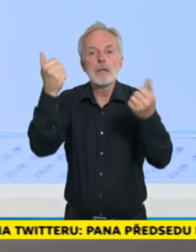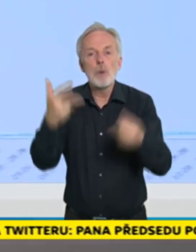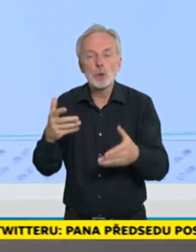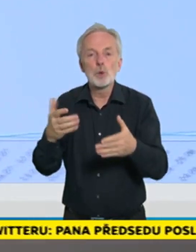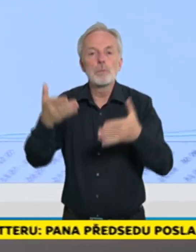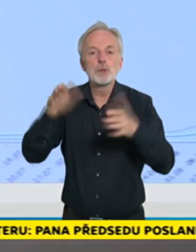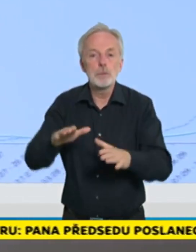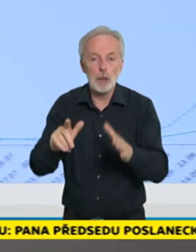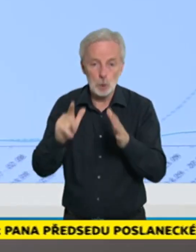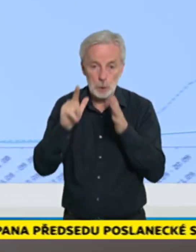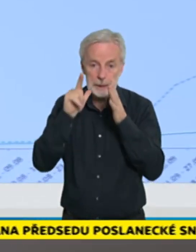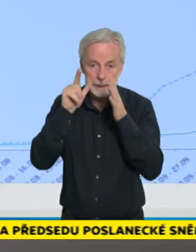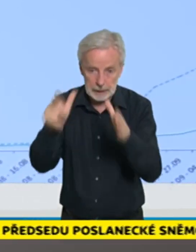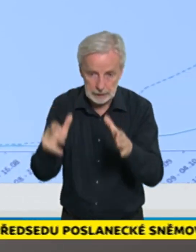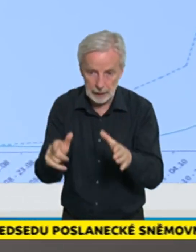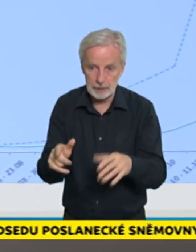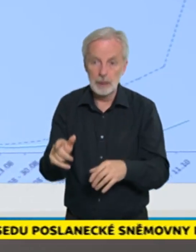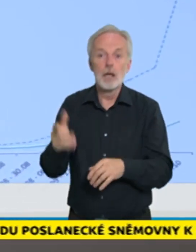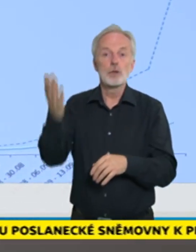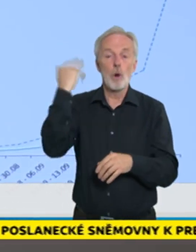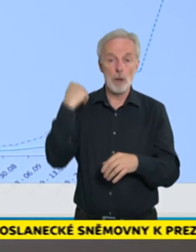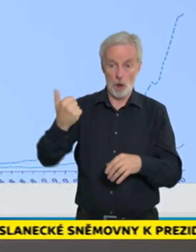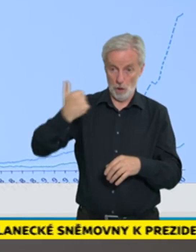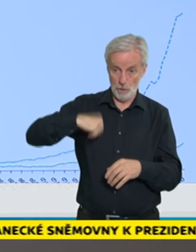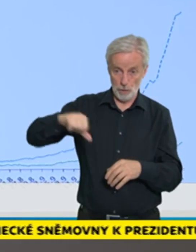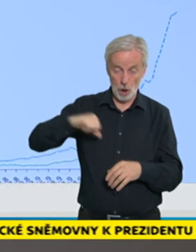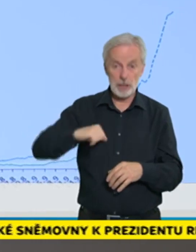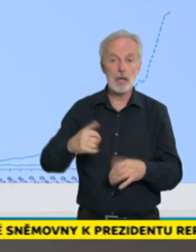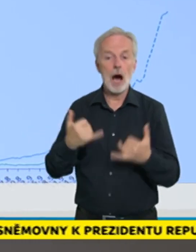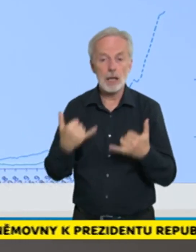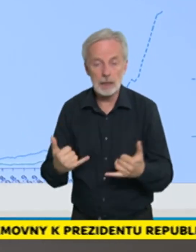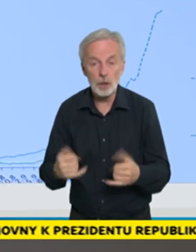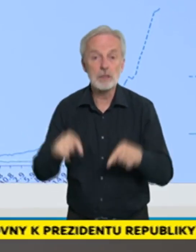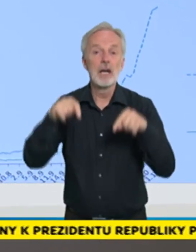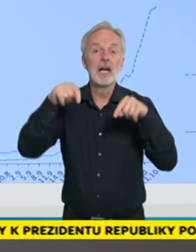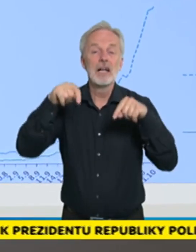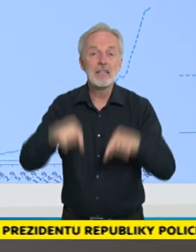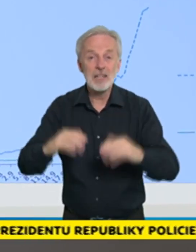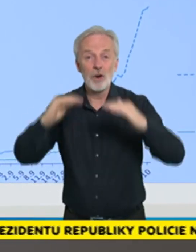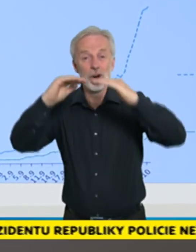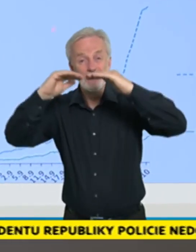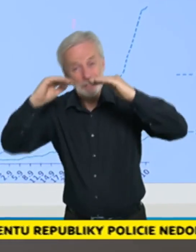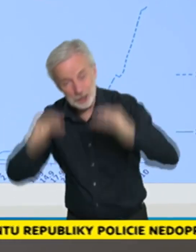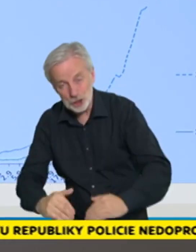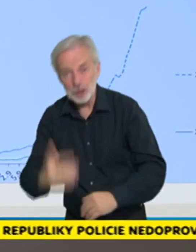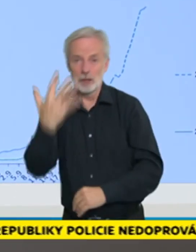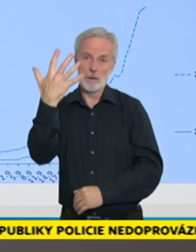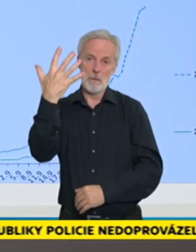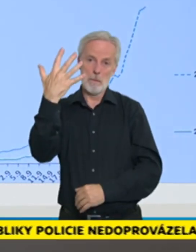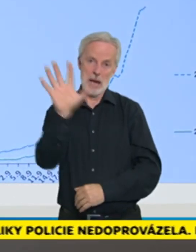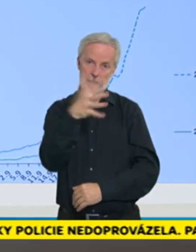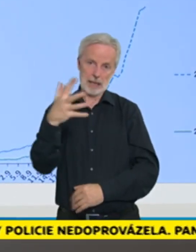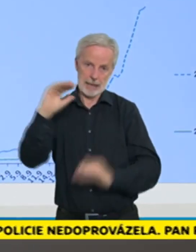rozdíl těch křivek je úplně jednoznačný, až pětkrát nižší nálož viru v populaci. Rovněž tak tady